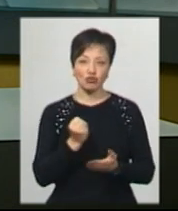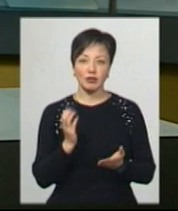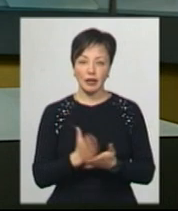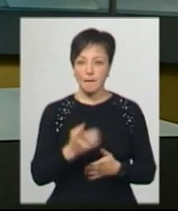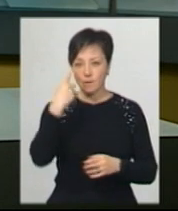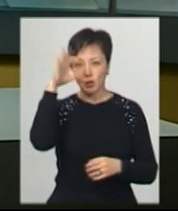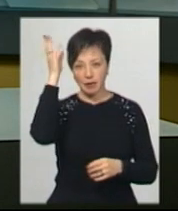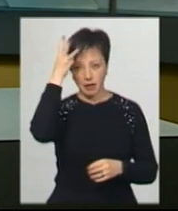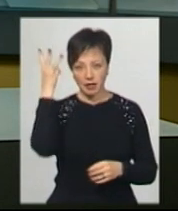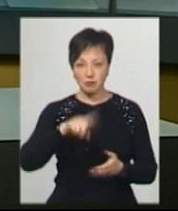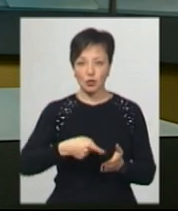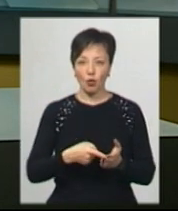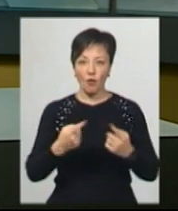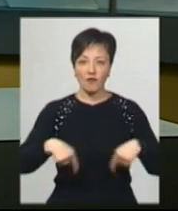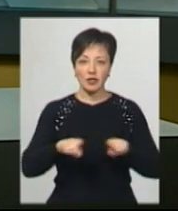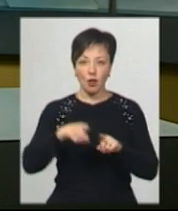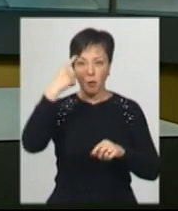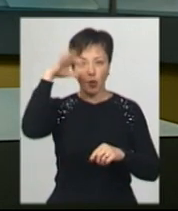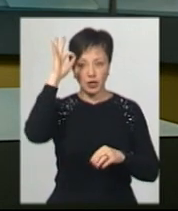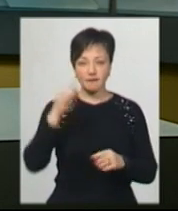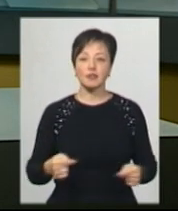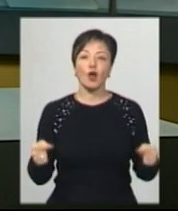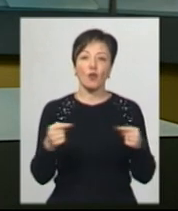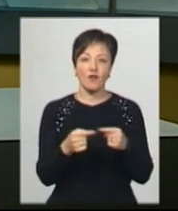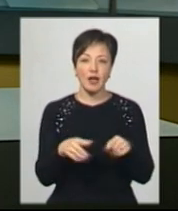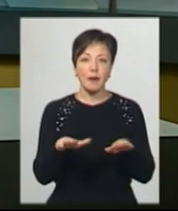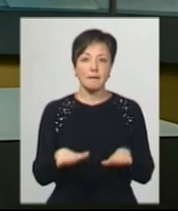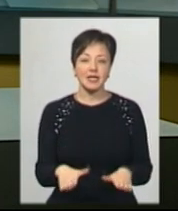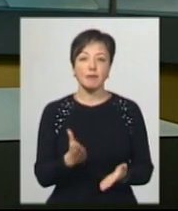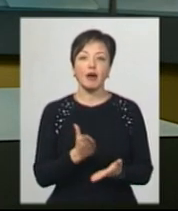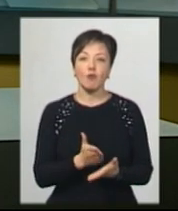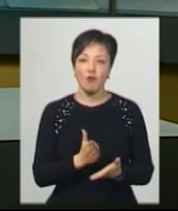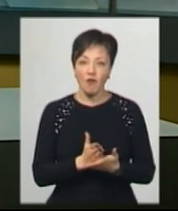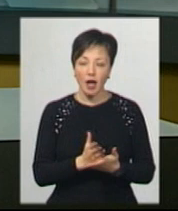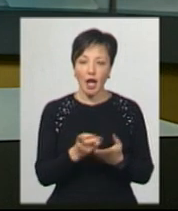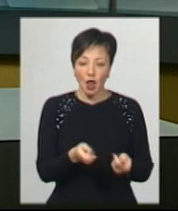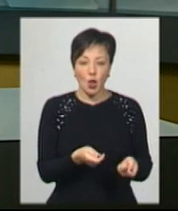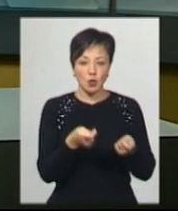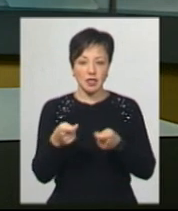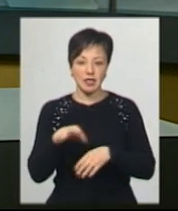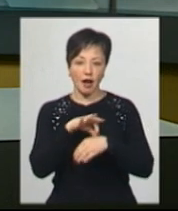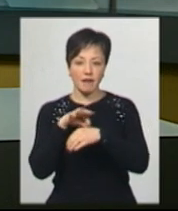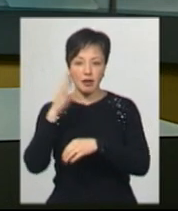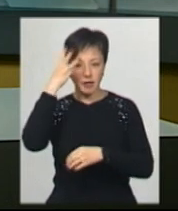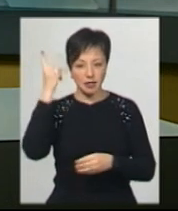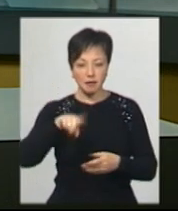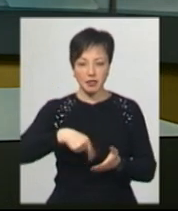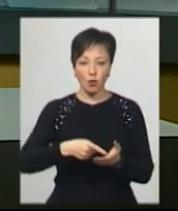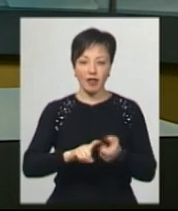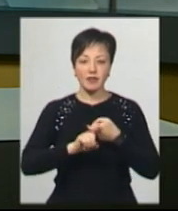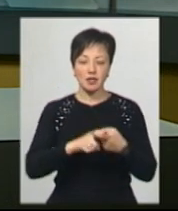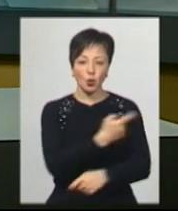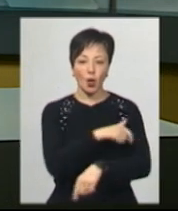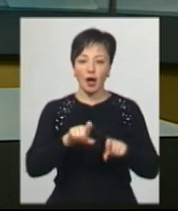Поліцейське Хмельницького міського відділу поліції встановили її місце перебування та доставили до Хмельницької міської інфекційної